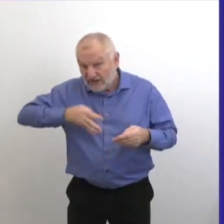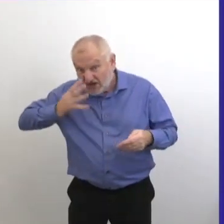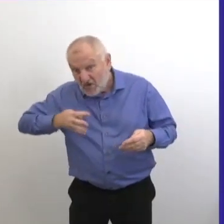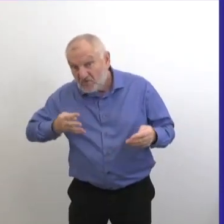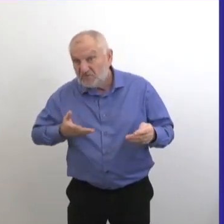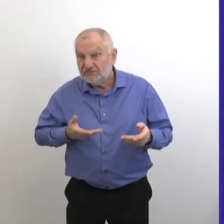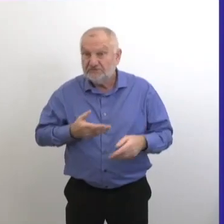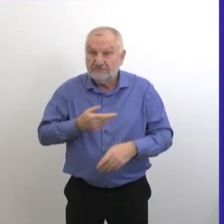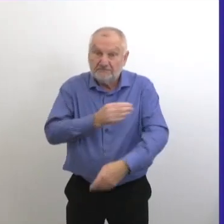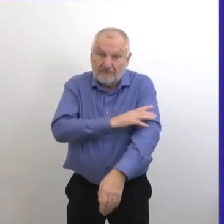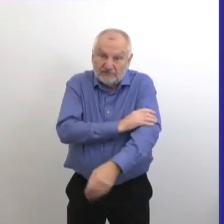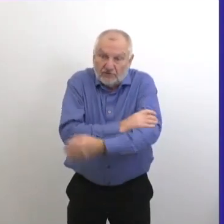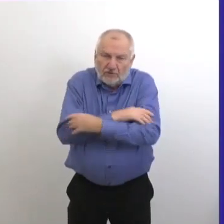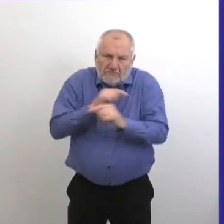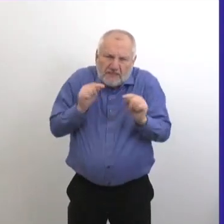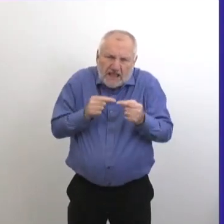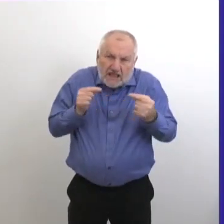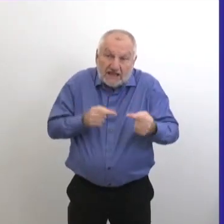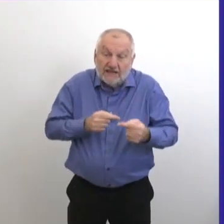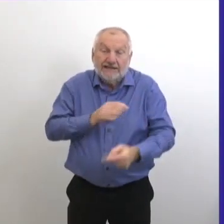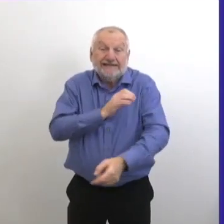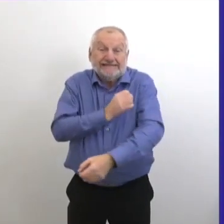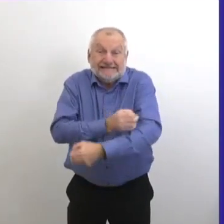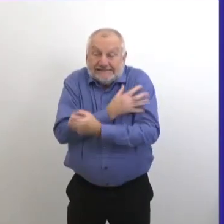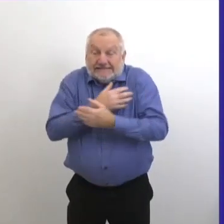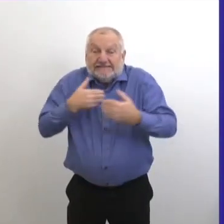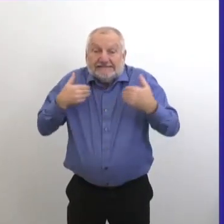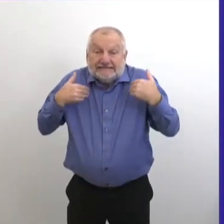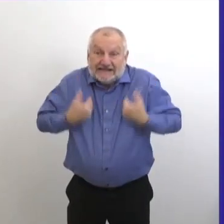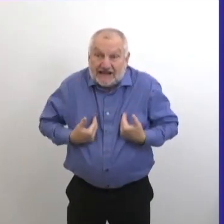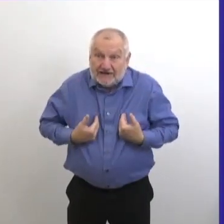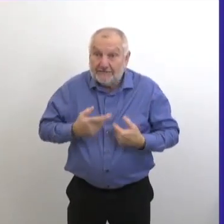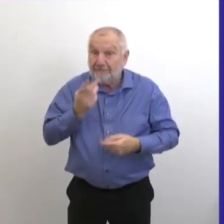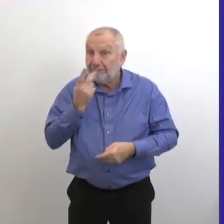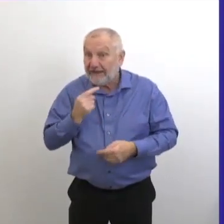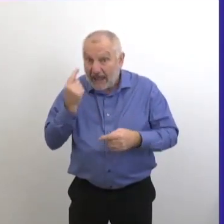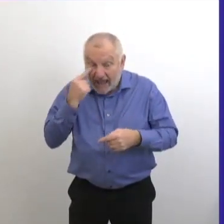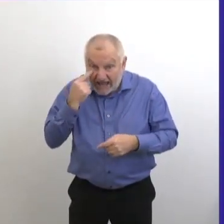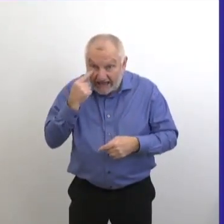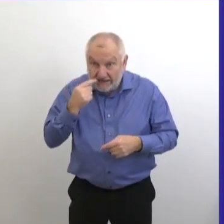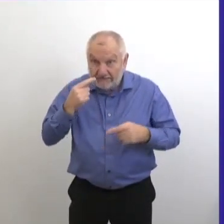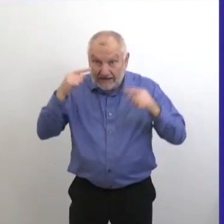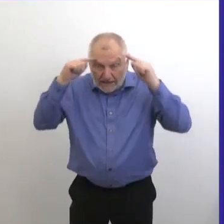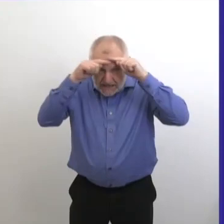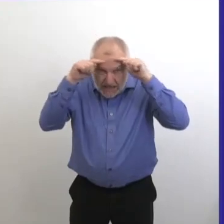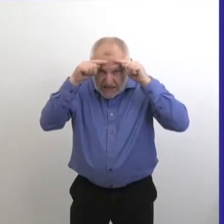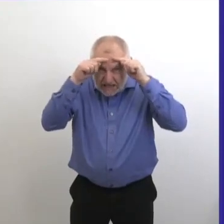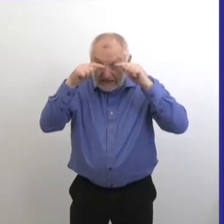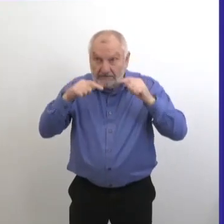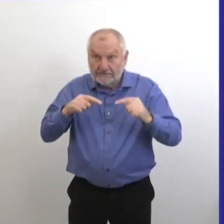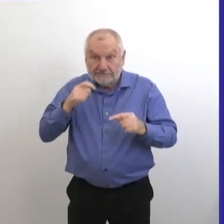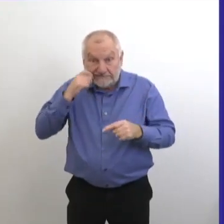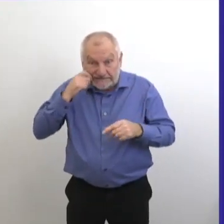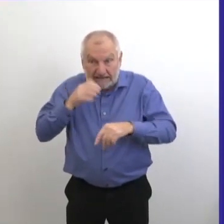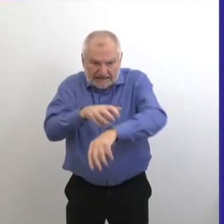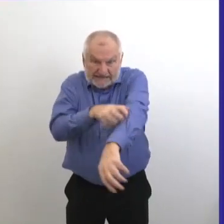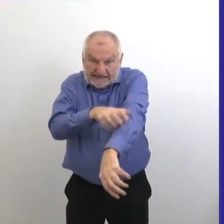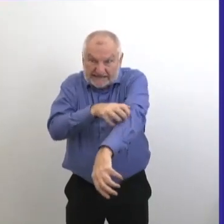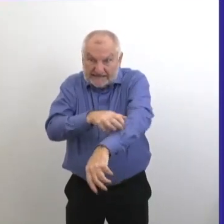nez qui coule. Vous avez la conjonctivite, maux de tête, des éruptions cutanées.